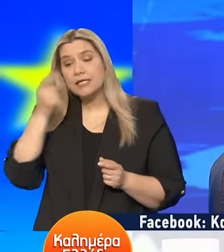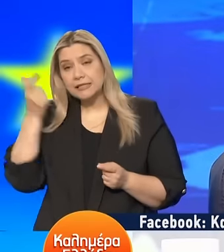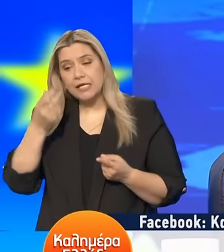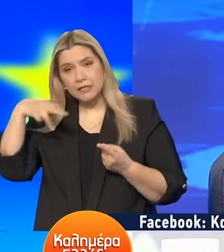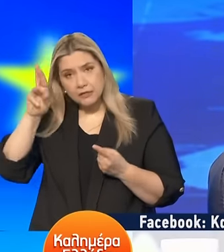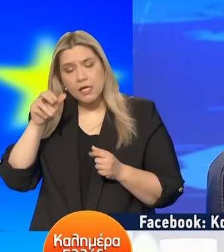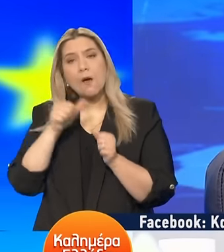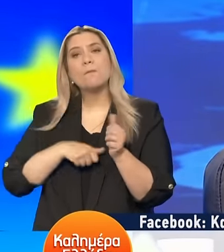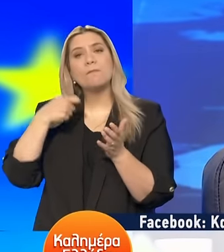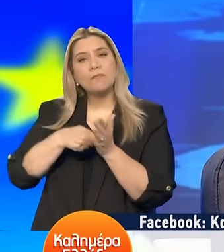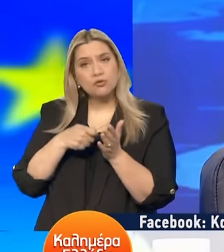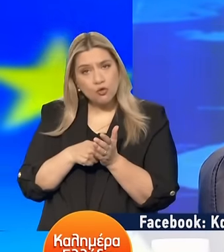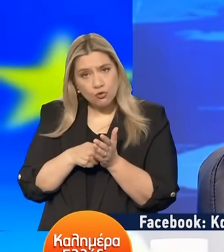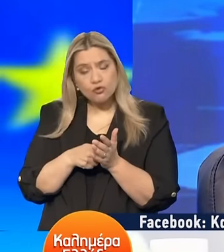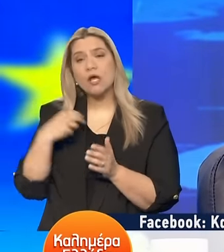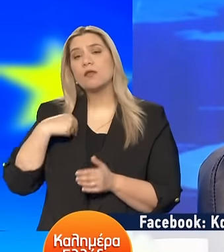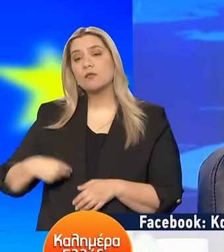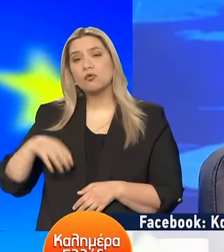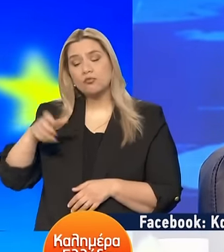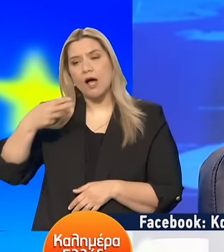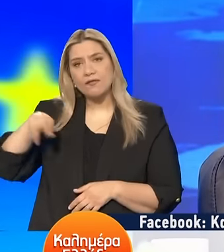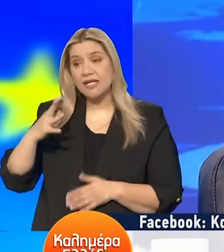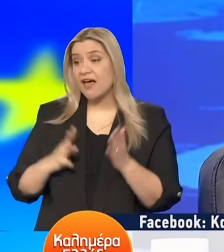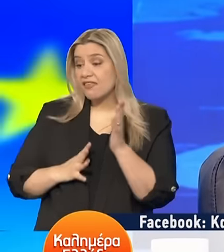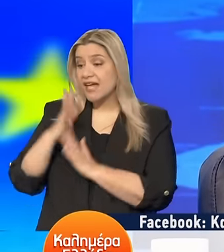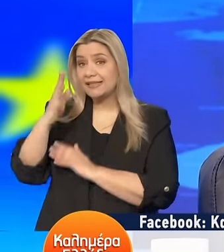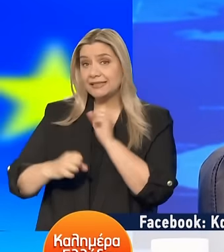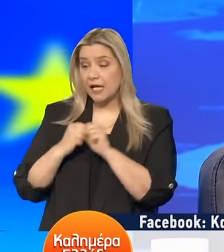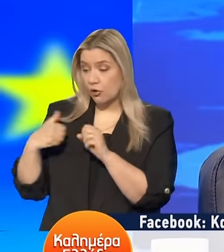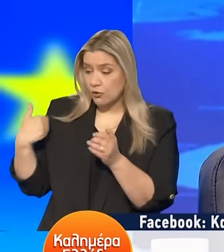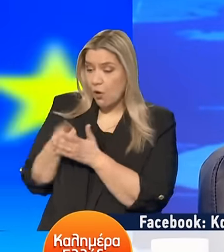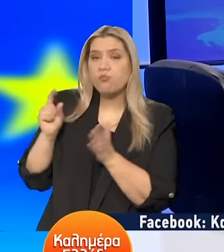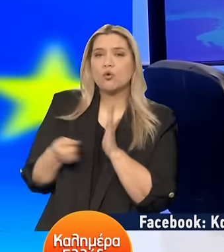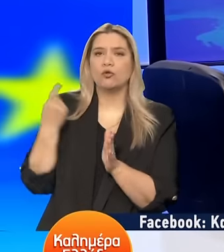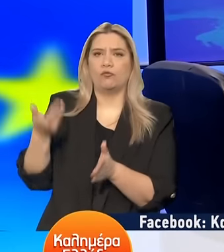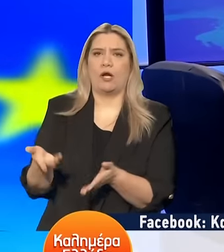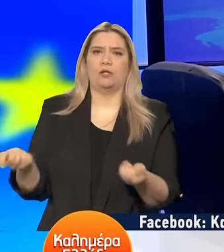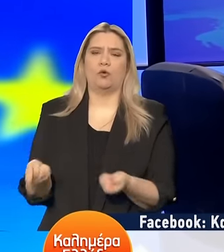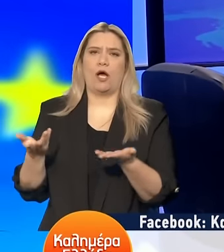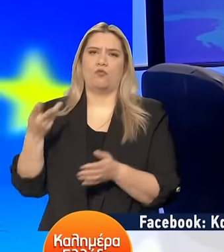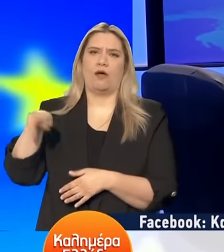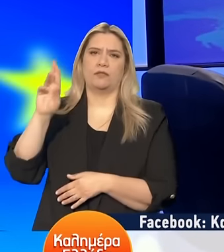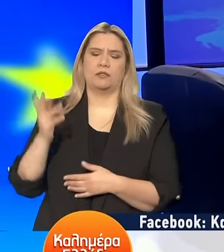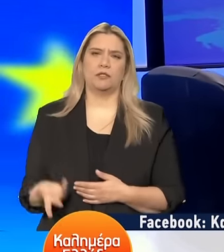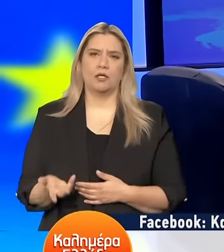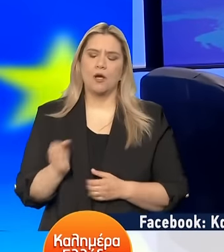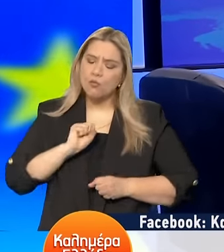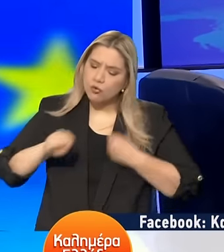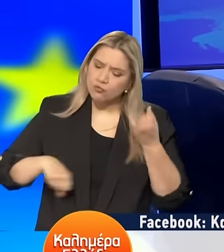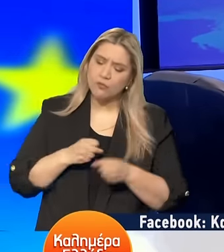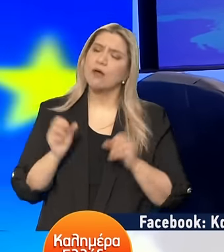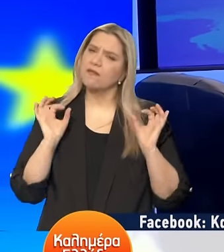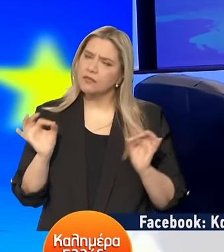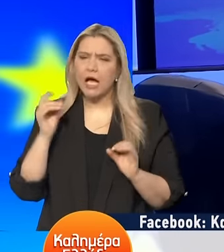μισθούς στο δημόσιο τομέα μετά από 14 χρόνια Κάνουμε το καλύτερο το οποίο μπορούμε χωρίς να παραγνωρίσουμε ότι υπάρχουν πολίτες,